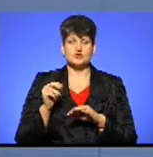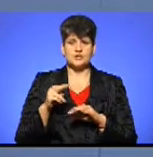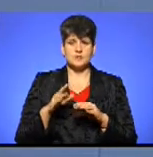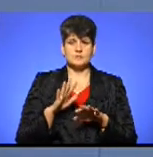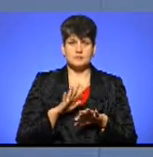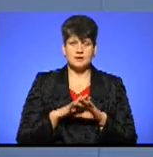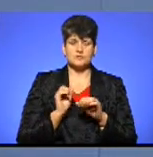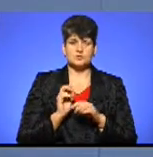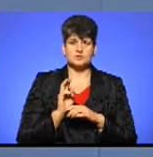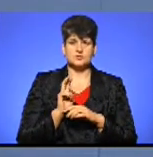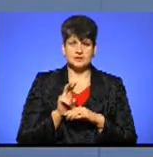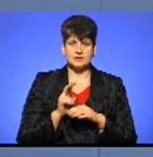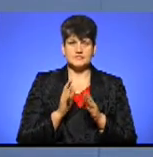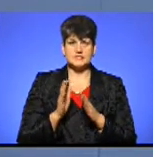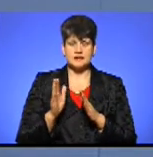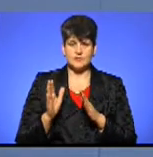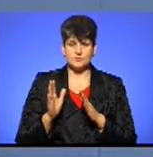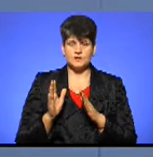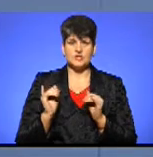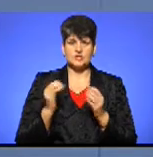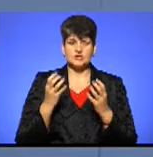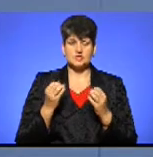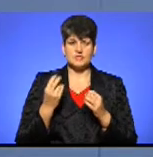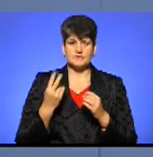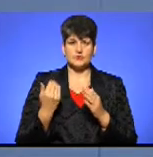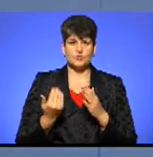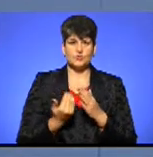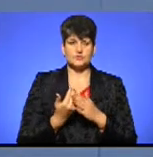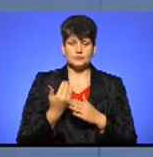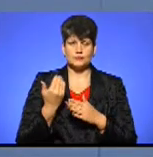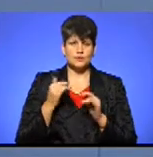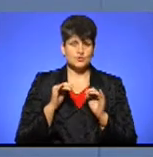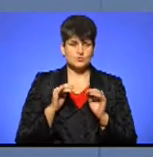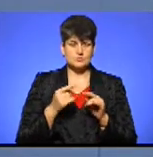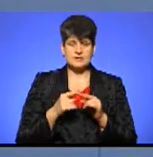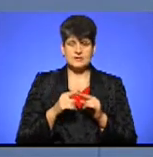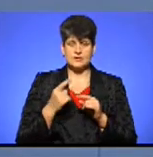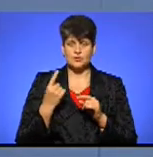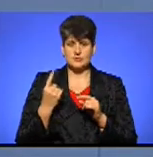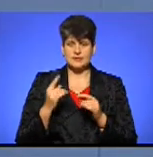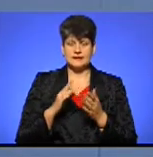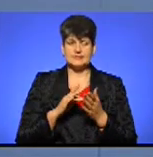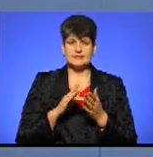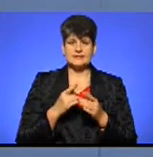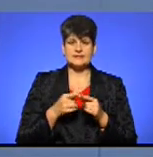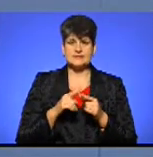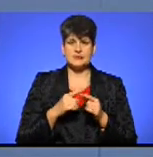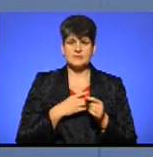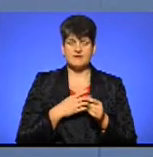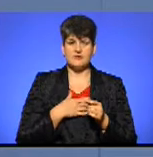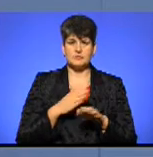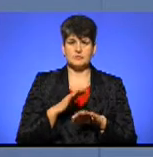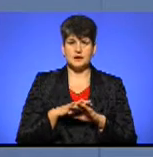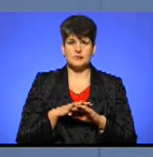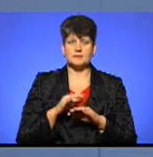Вони можуть зайти безпосередньо через систему. І ще два нових способи цього року з'явилися. Це один, це самий приватбанк нам в приват